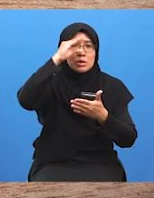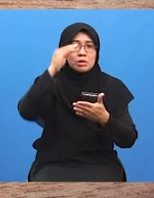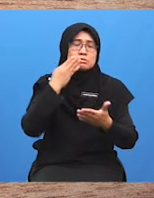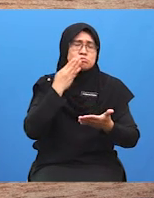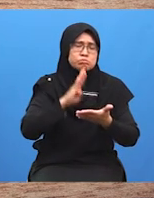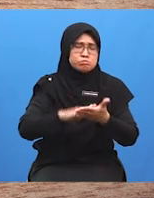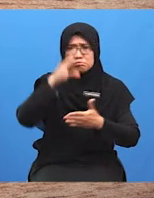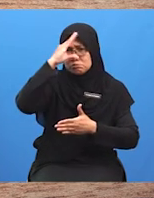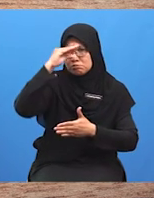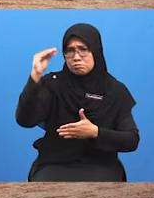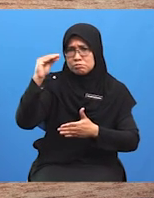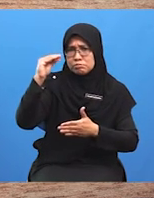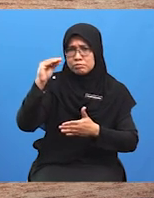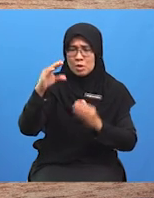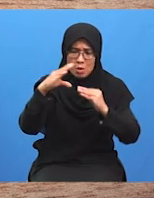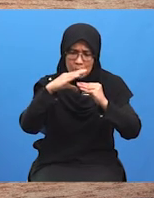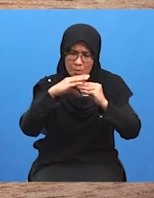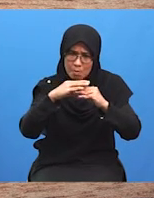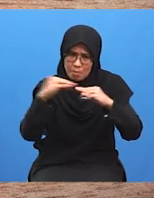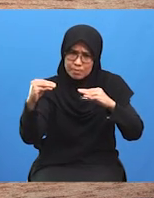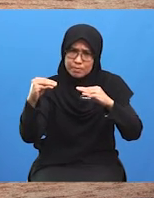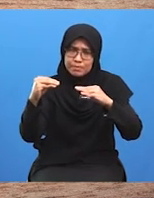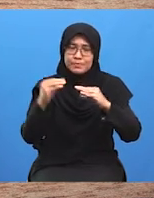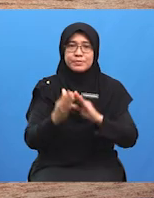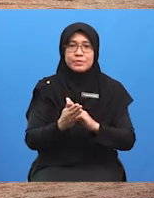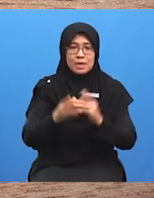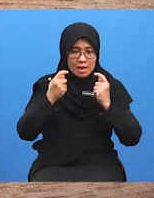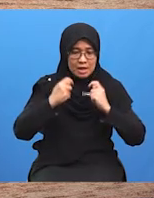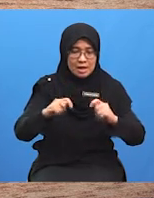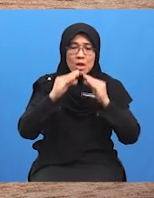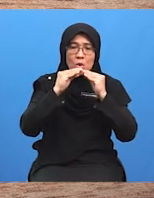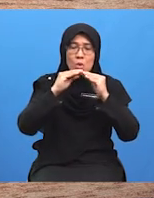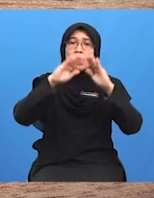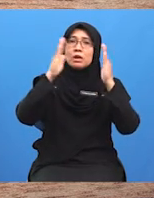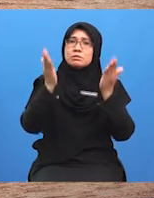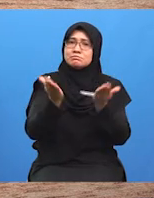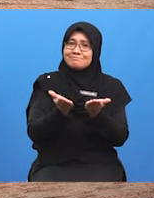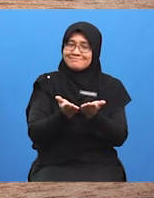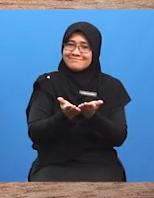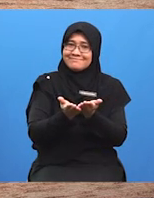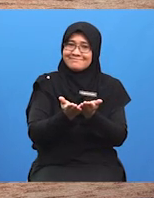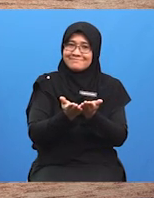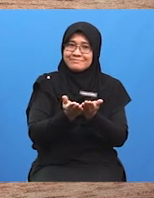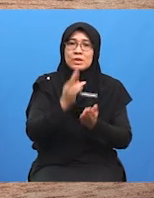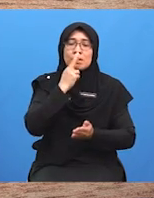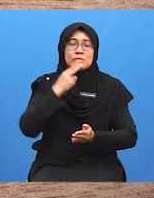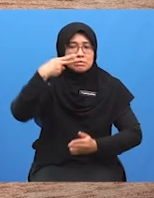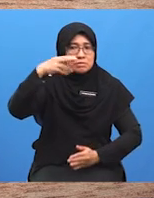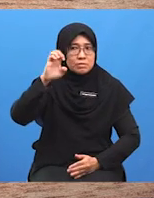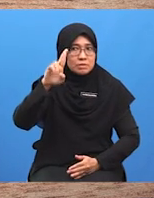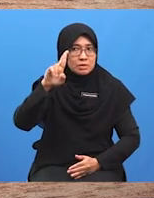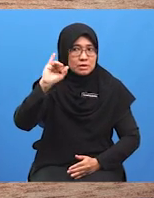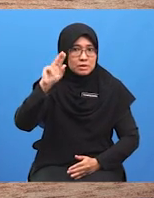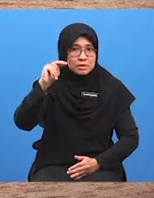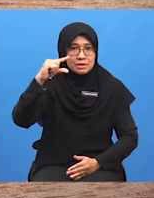Yang kedua, nibbling Yang ketiga, seraya belun Yang keempat, red herring